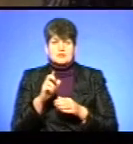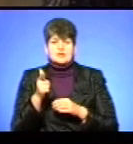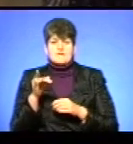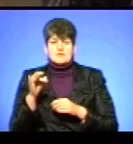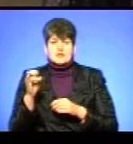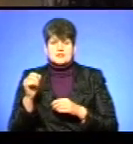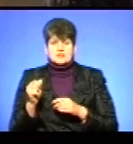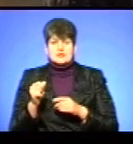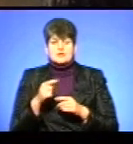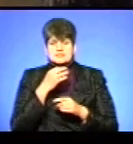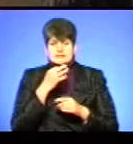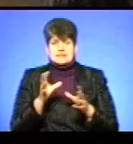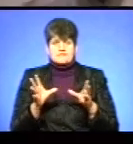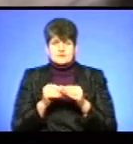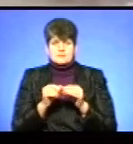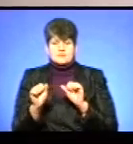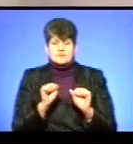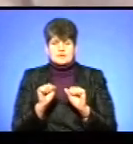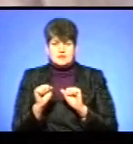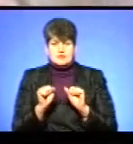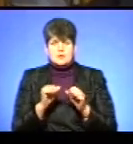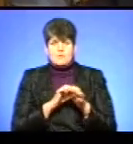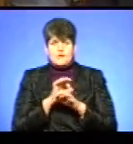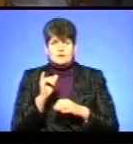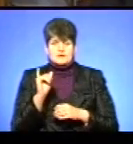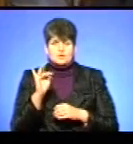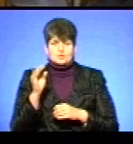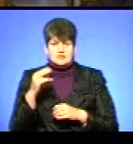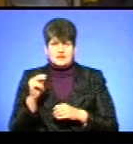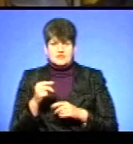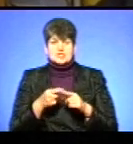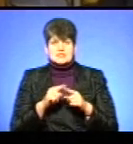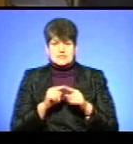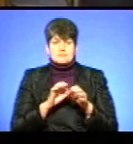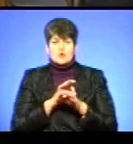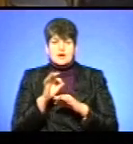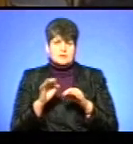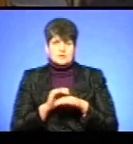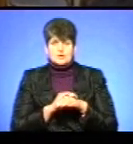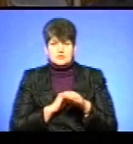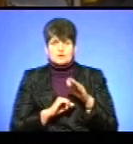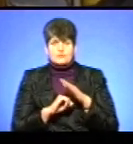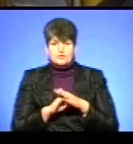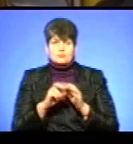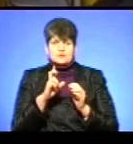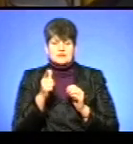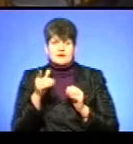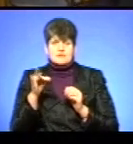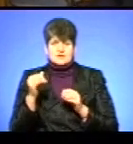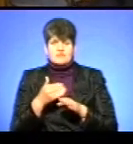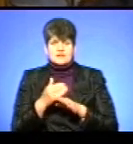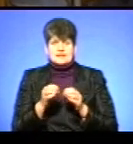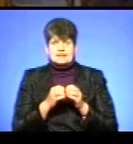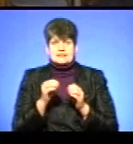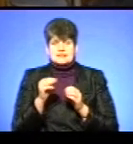розповів співкоординатор проєкту Іван Рудакевич. «Під цей проєкт благодійним фондом Богдана Гаврилишина виділено 10